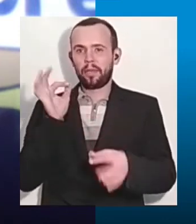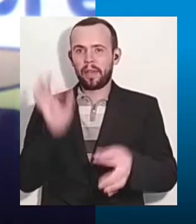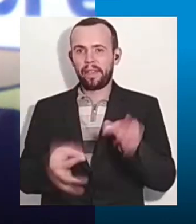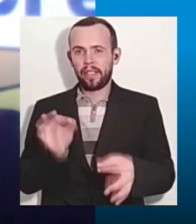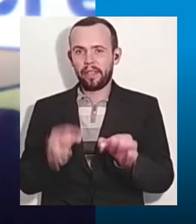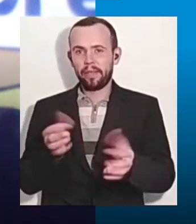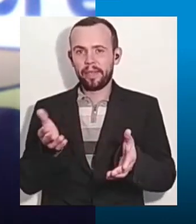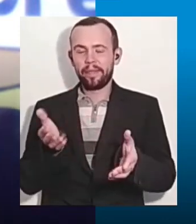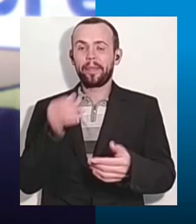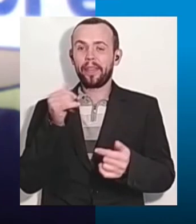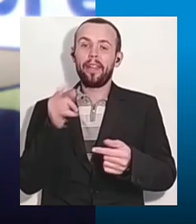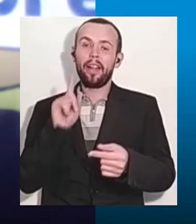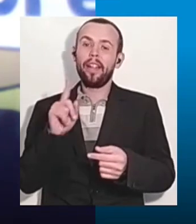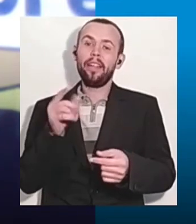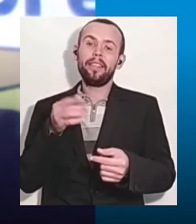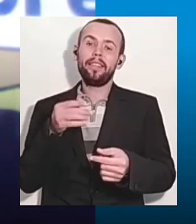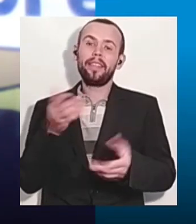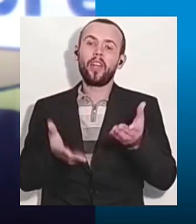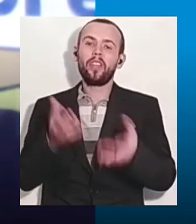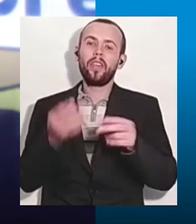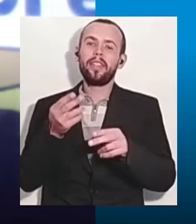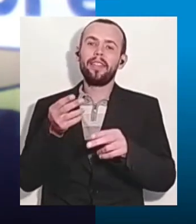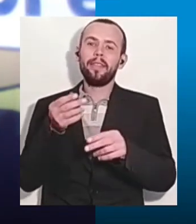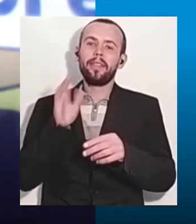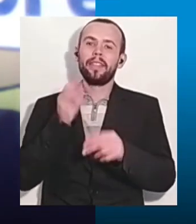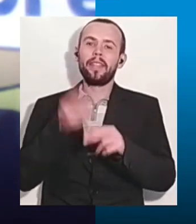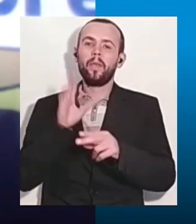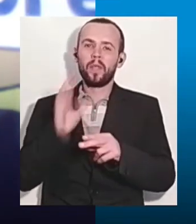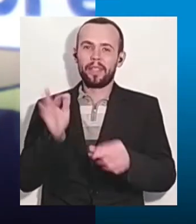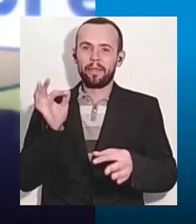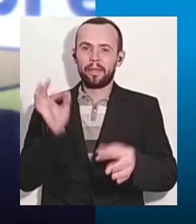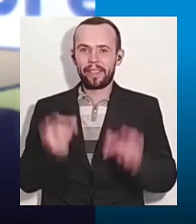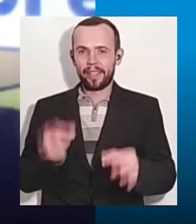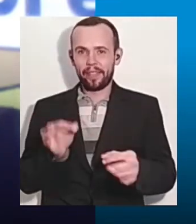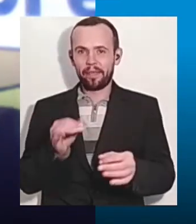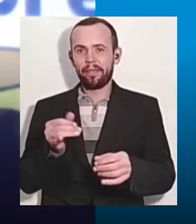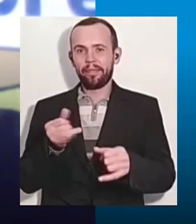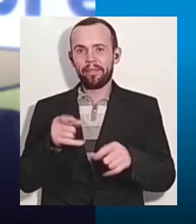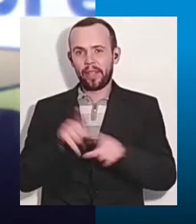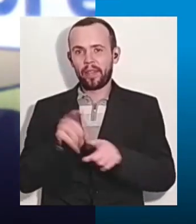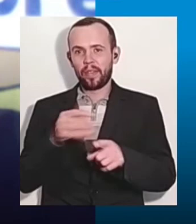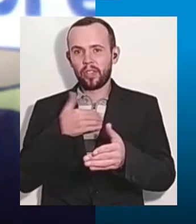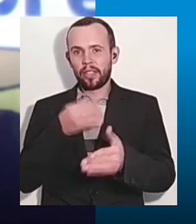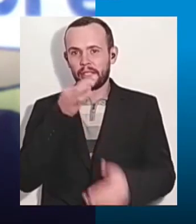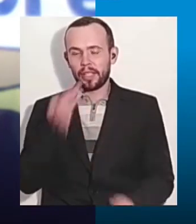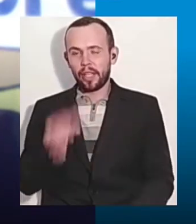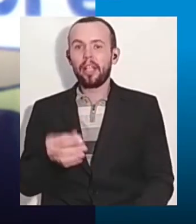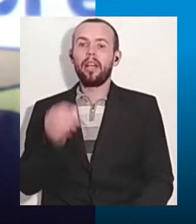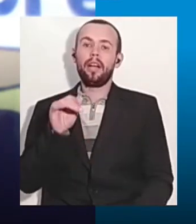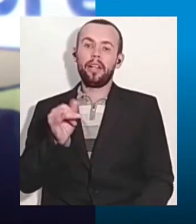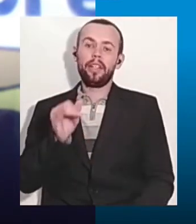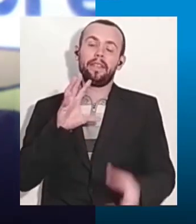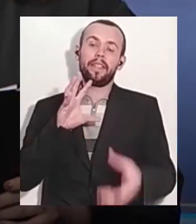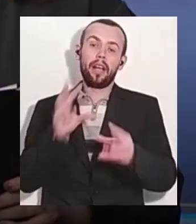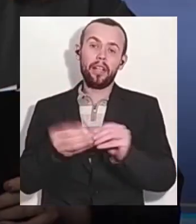колонії. В них в першу чергу йде бізнес-проект. Їм треба побільше продати колонії, державних